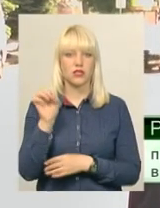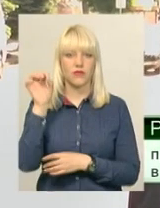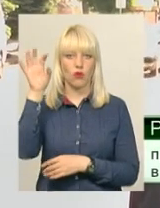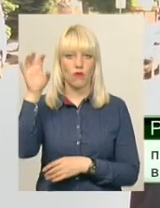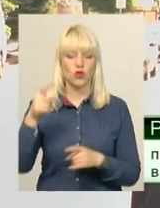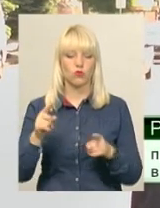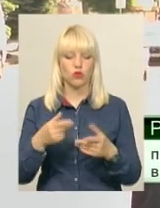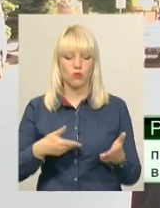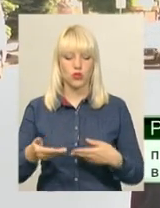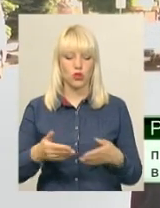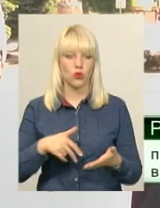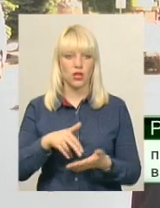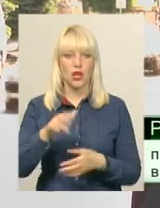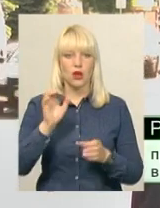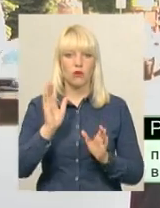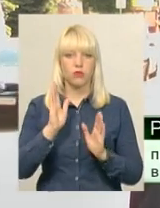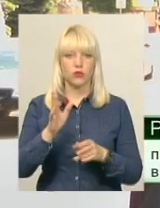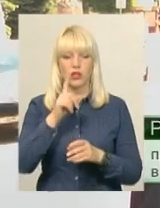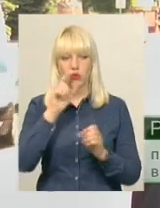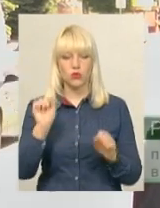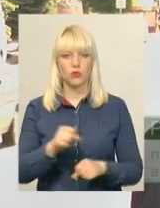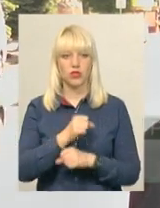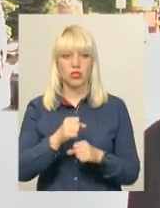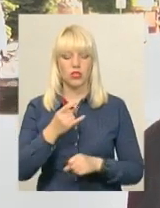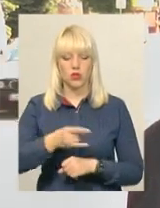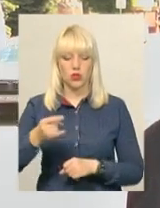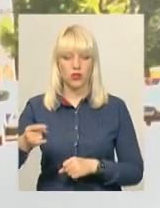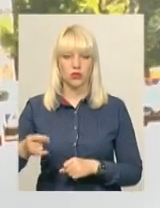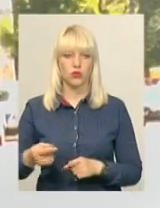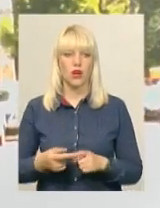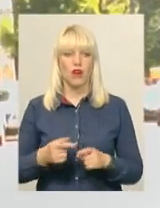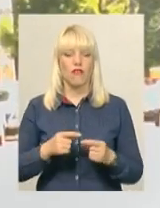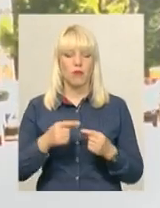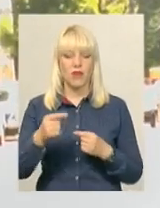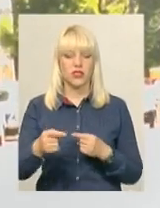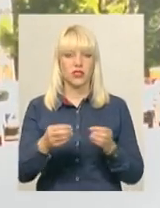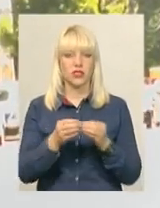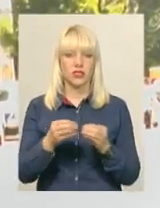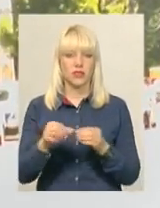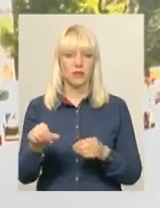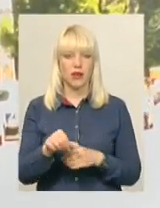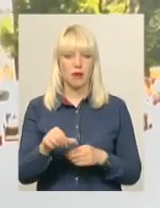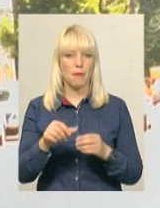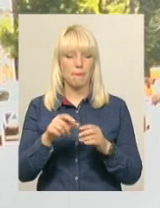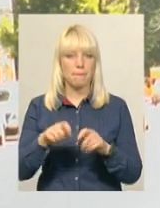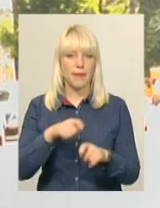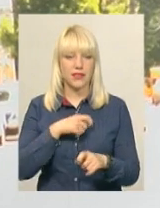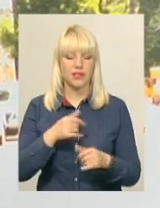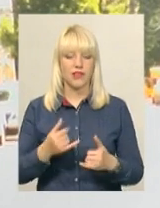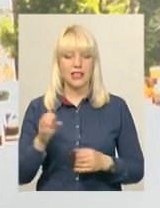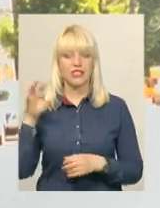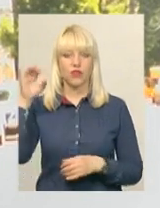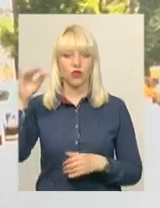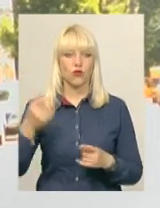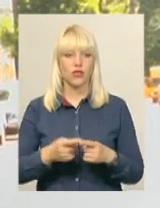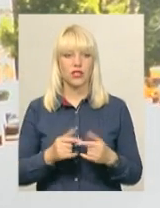пішохідний перехід тоді буде унеможливити зупинку стоянку в межах 10 метрів. Якщо говорити про світлофор, то ми повинні зрозуміти, що для водіїв це буде